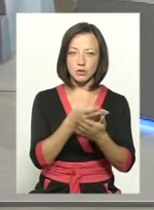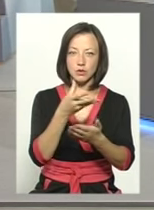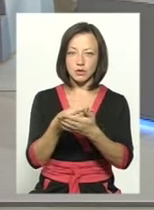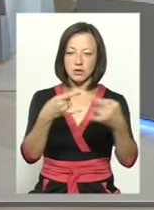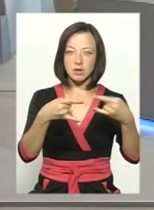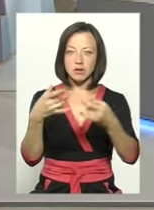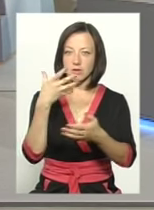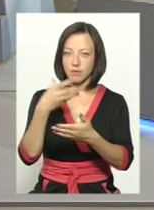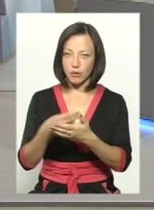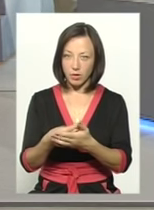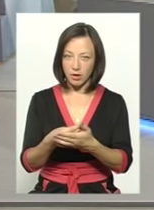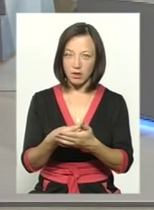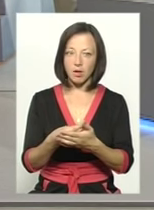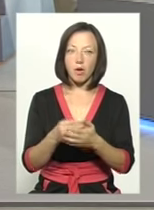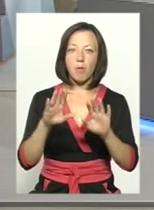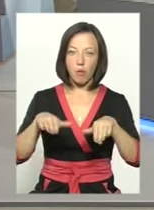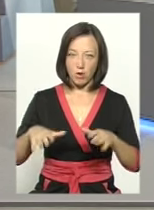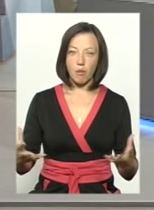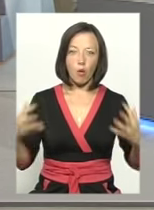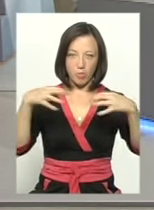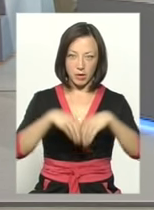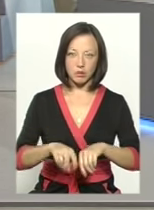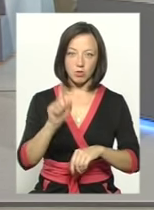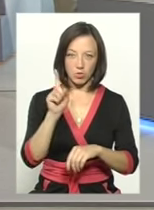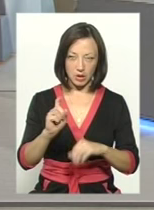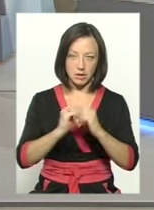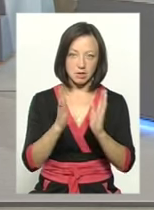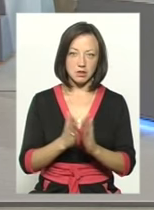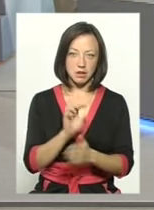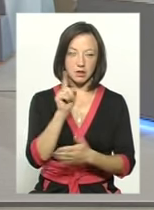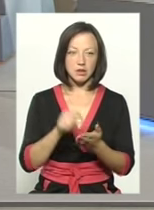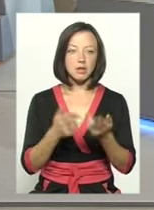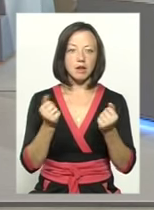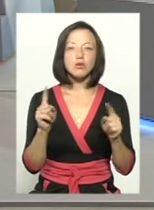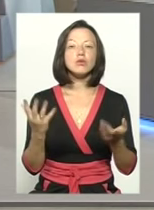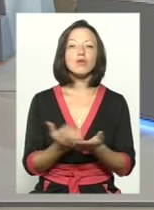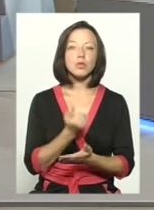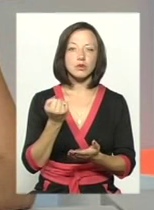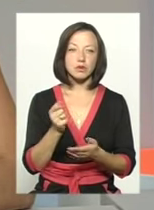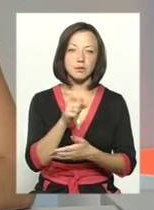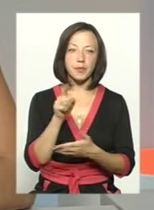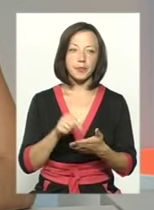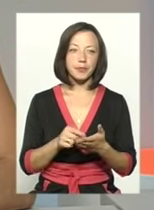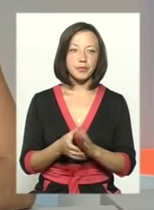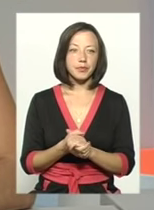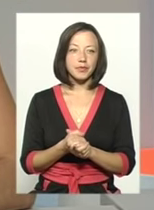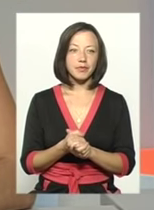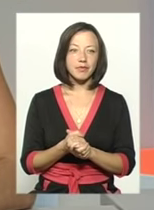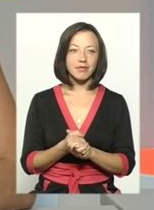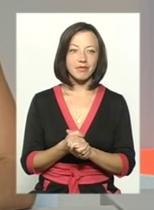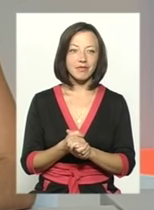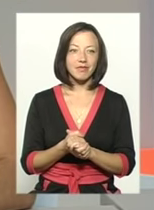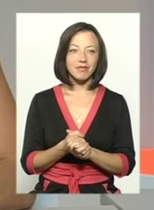монітором, за своїм комп'ютером щось те, що потім об'єднується в одне велике ціле. Так, звичайно. це виходить? Я нам